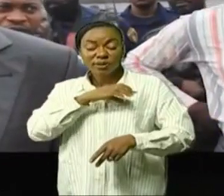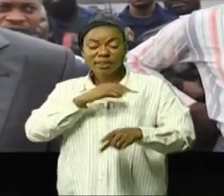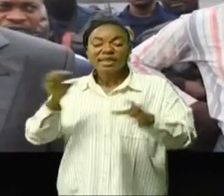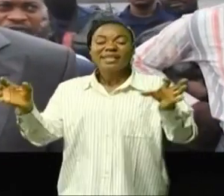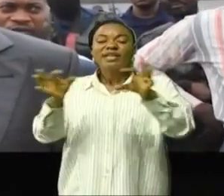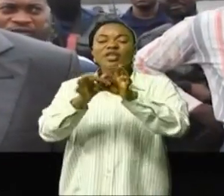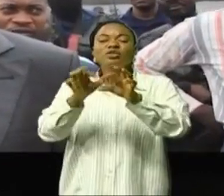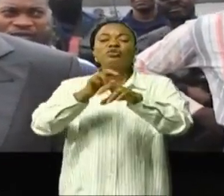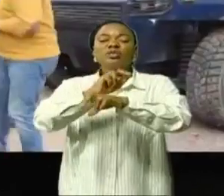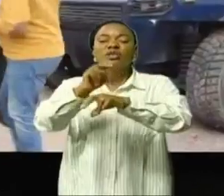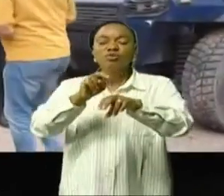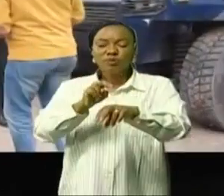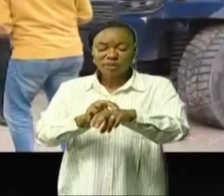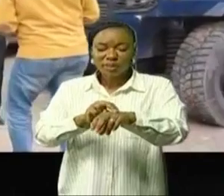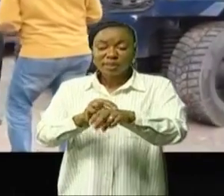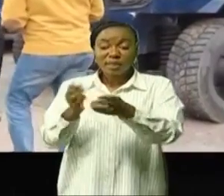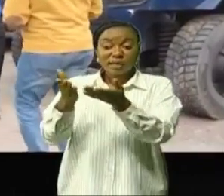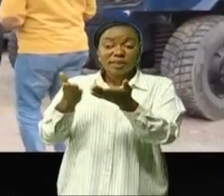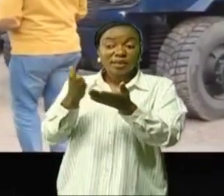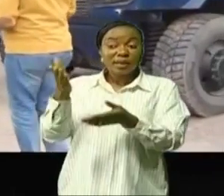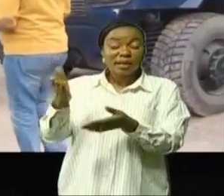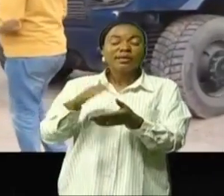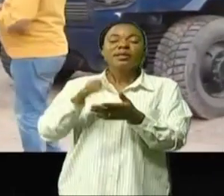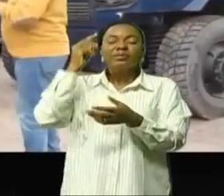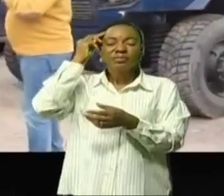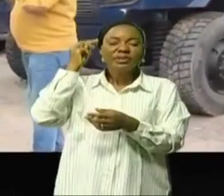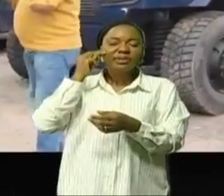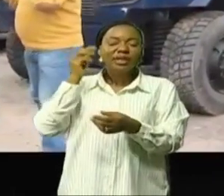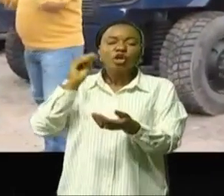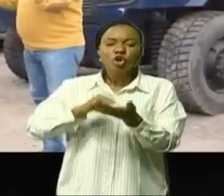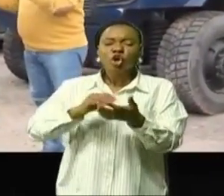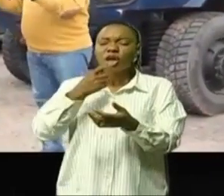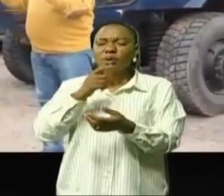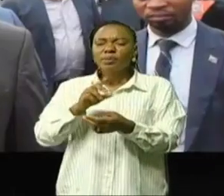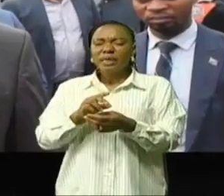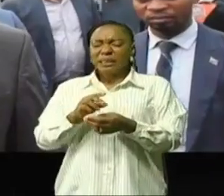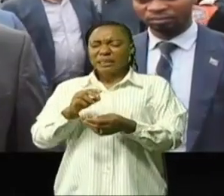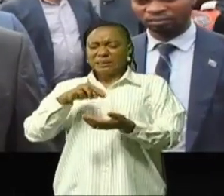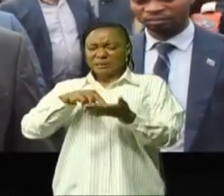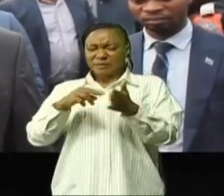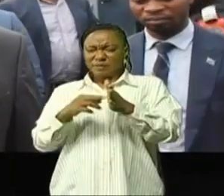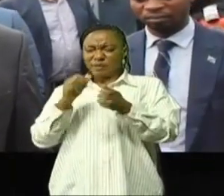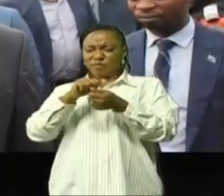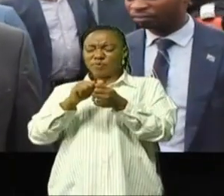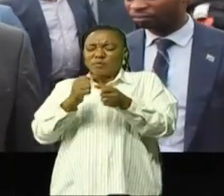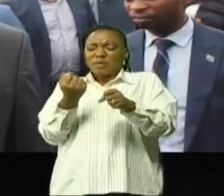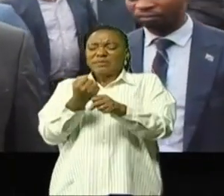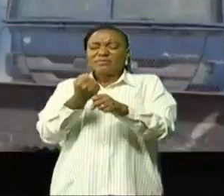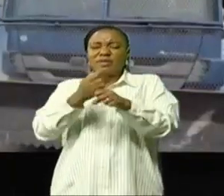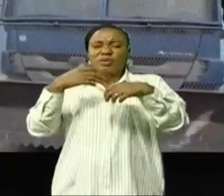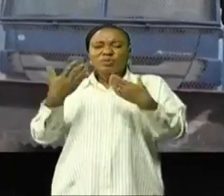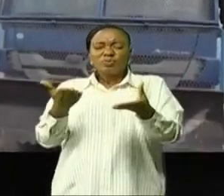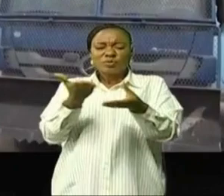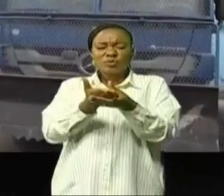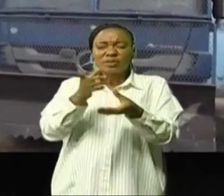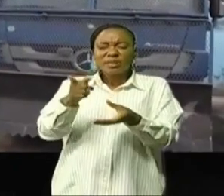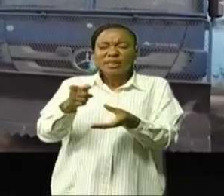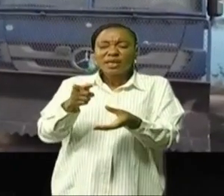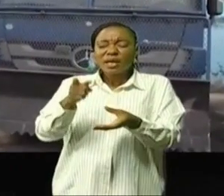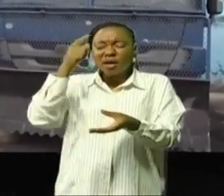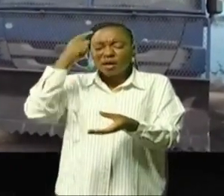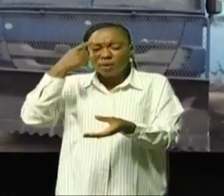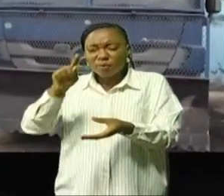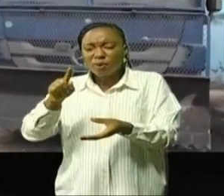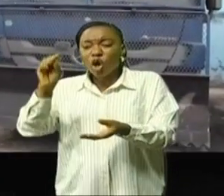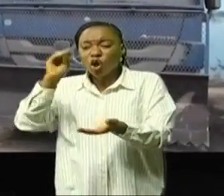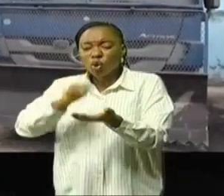d'intervention. Ici, Daniel Asselo s'est non seulement apprégné du fonctionnement de cette unité de lutte mais